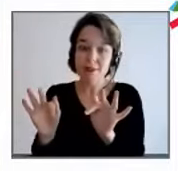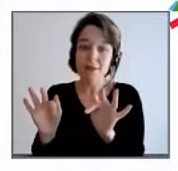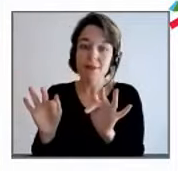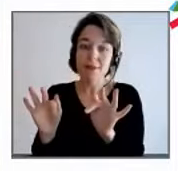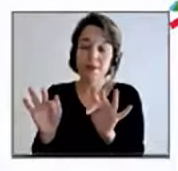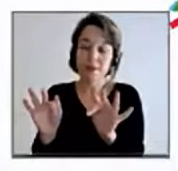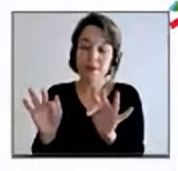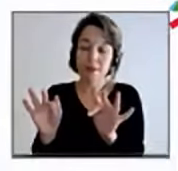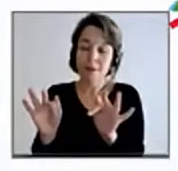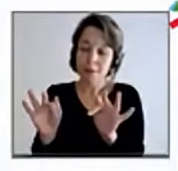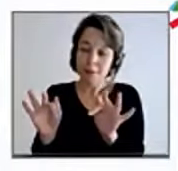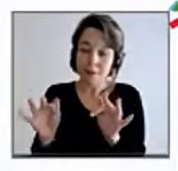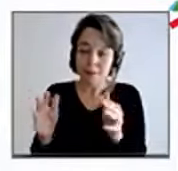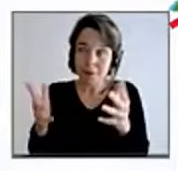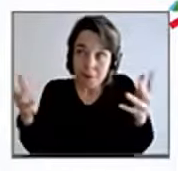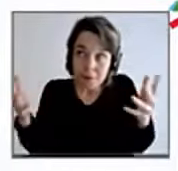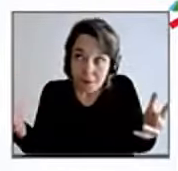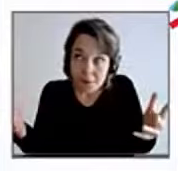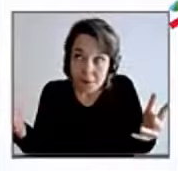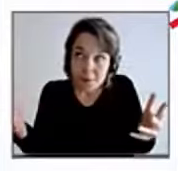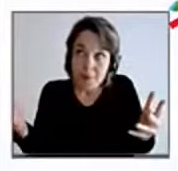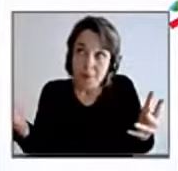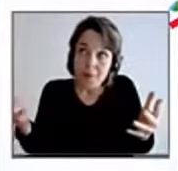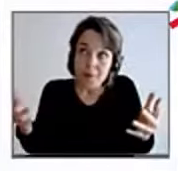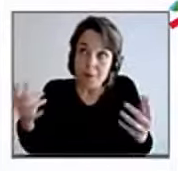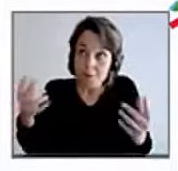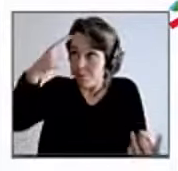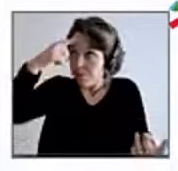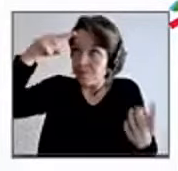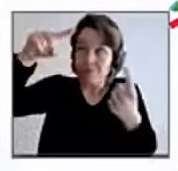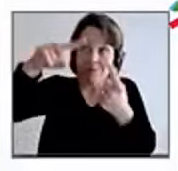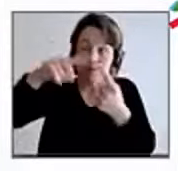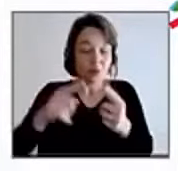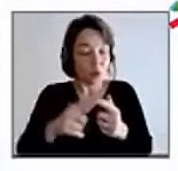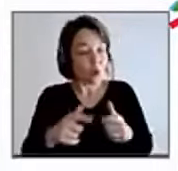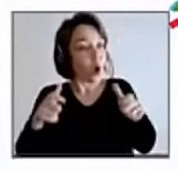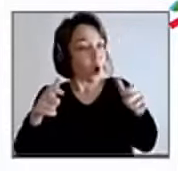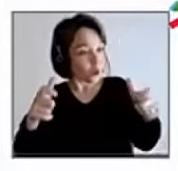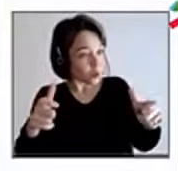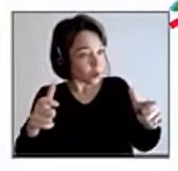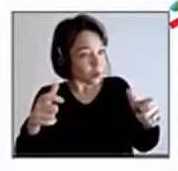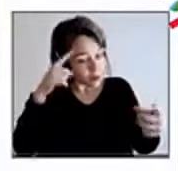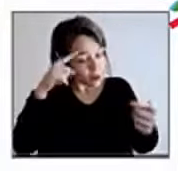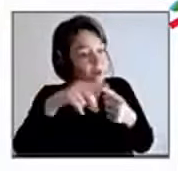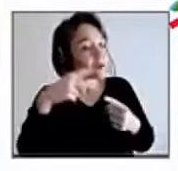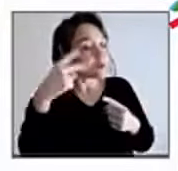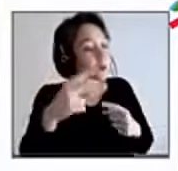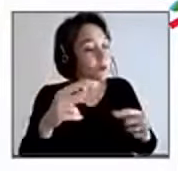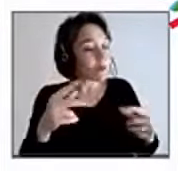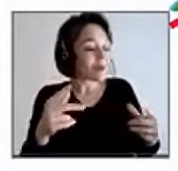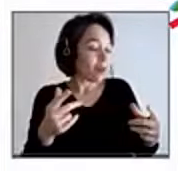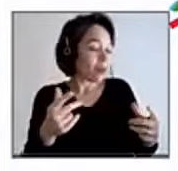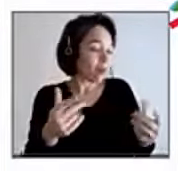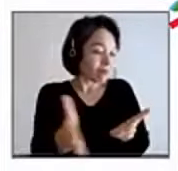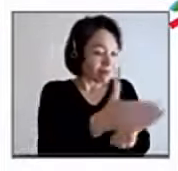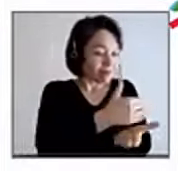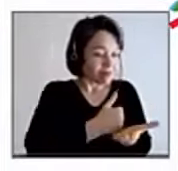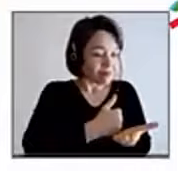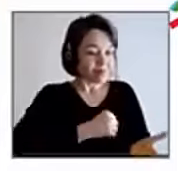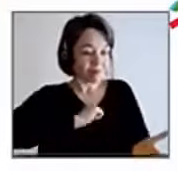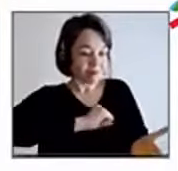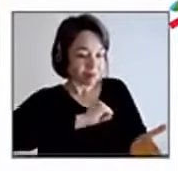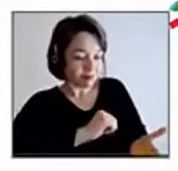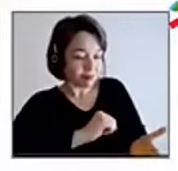plus grande que l'entreprise elle-même ou en tout cas qui dépasse la performance économique et financière de l'entreprise. Ça peut être une raison sociale,